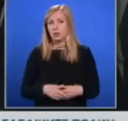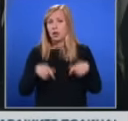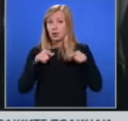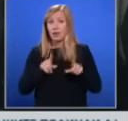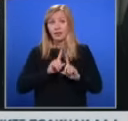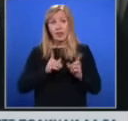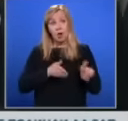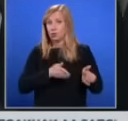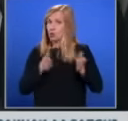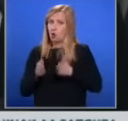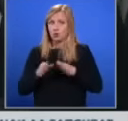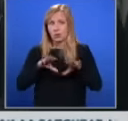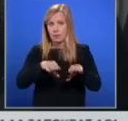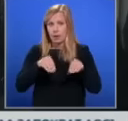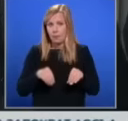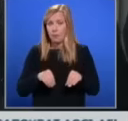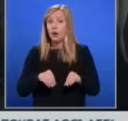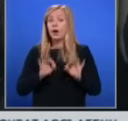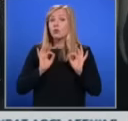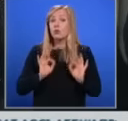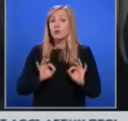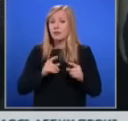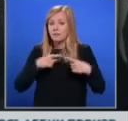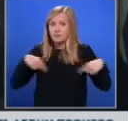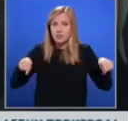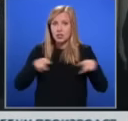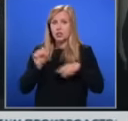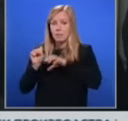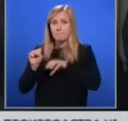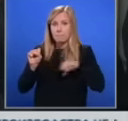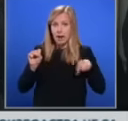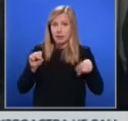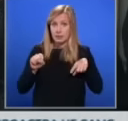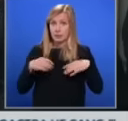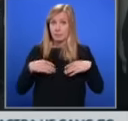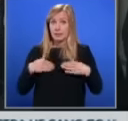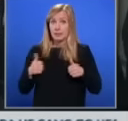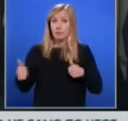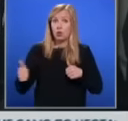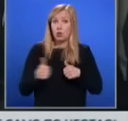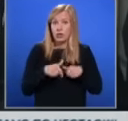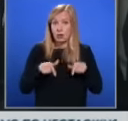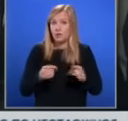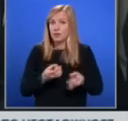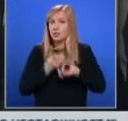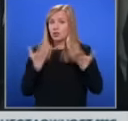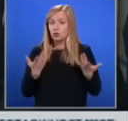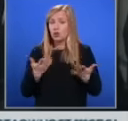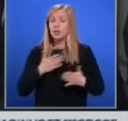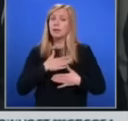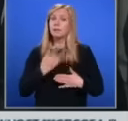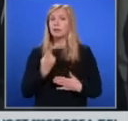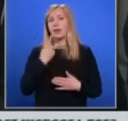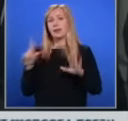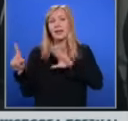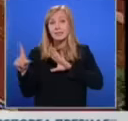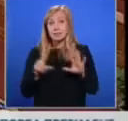приемане. Ако наистина всички политически сили имат за приоритет това да се случи, имат една